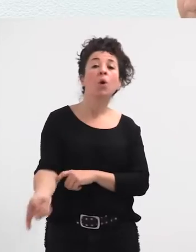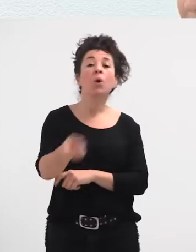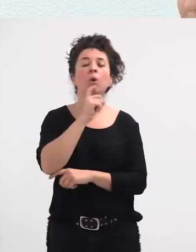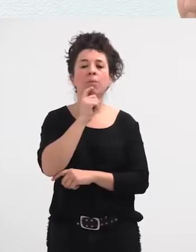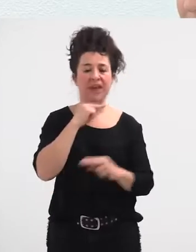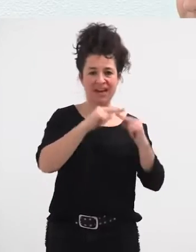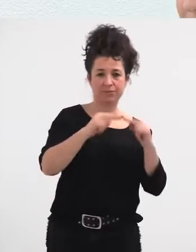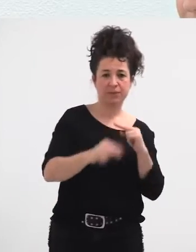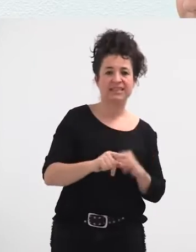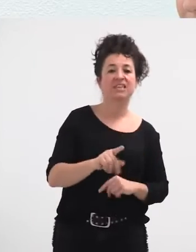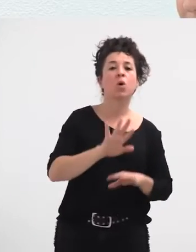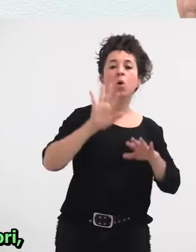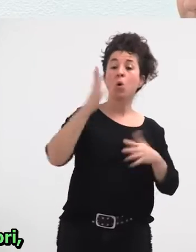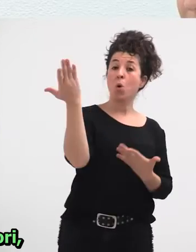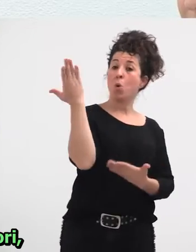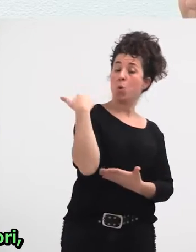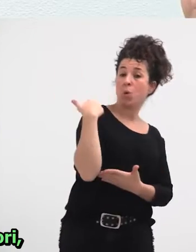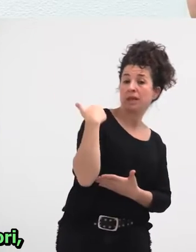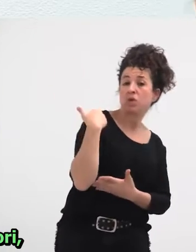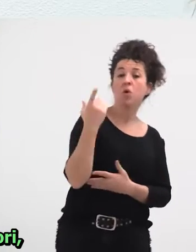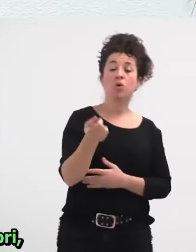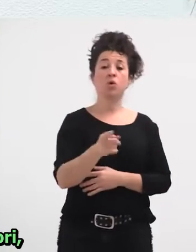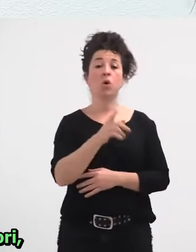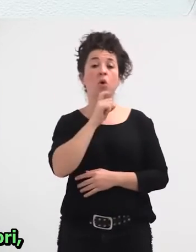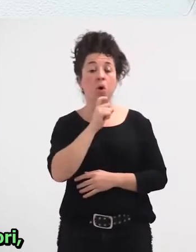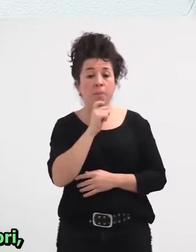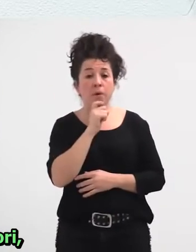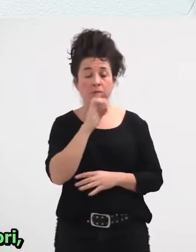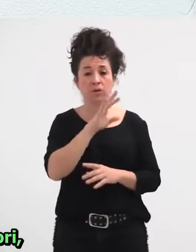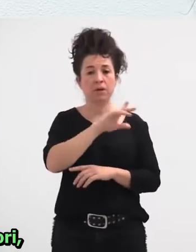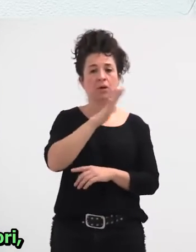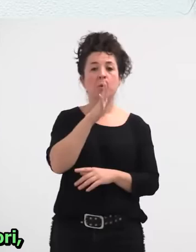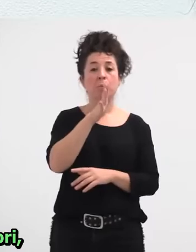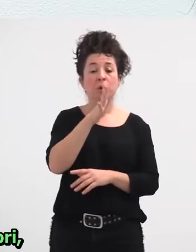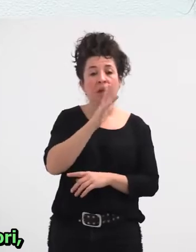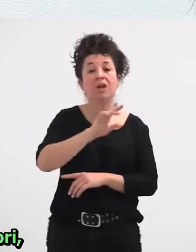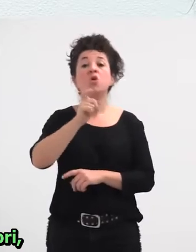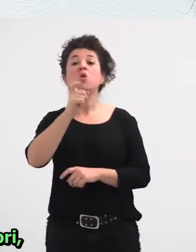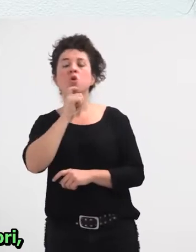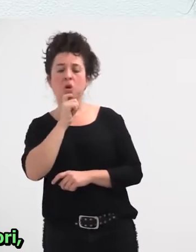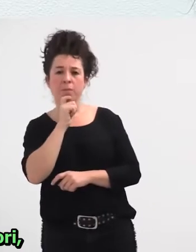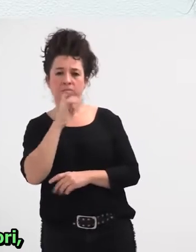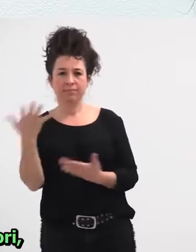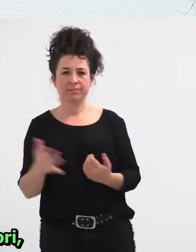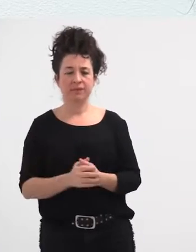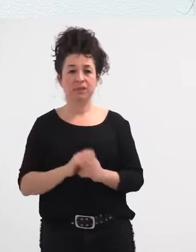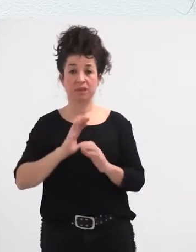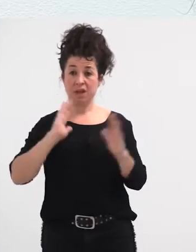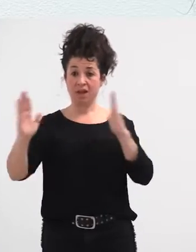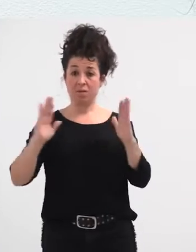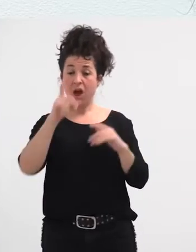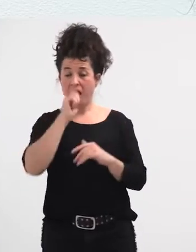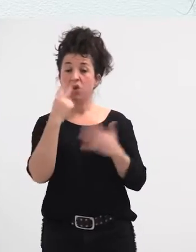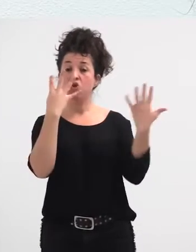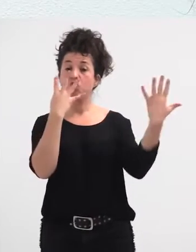noiz, nork, nola egiten dute, bai patu da, et inpozizioaren lanogeita emaseian emakumeabek egiten duten urratxori,